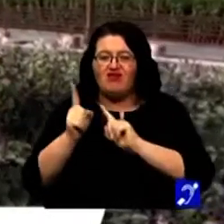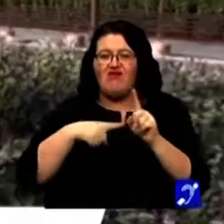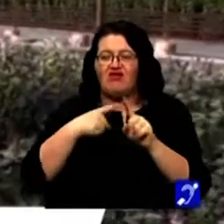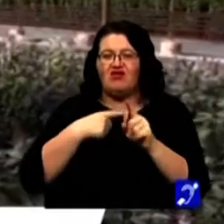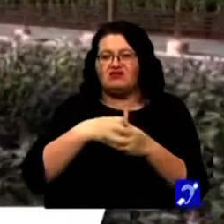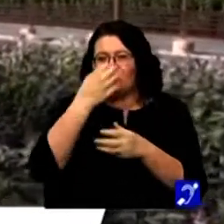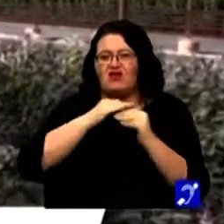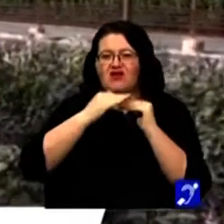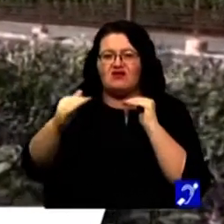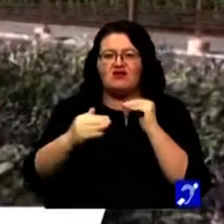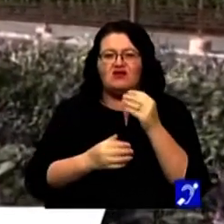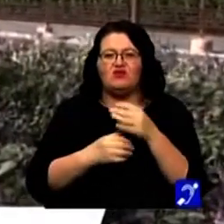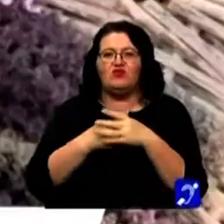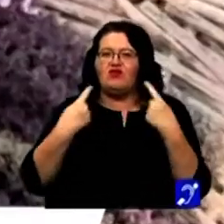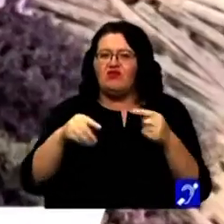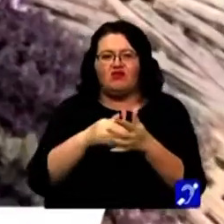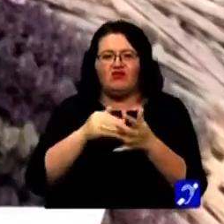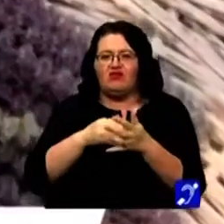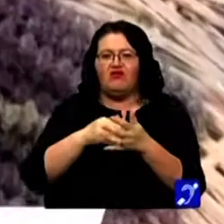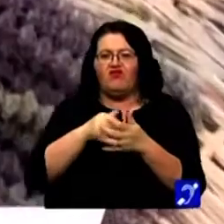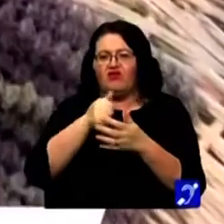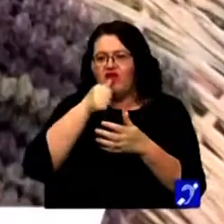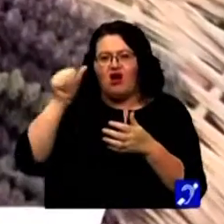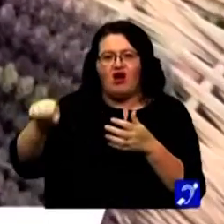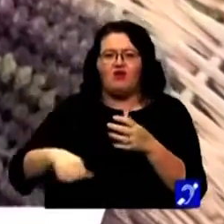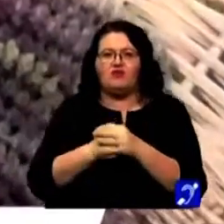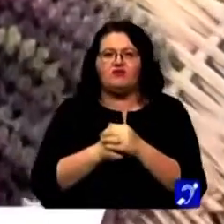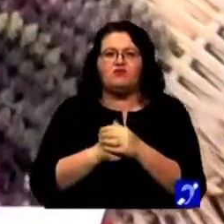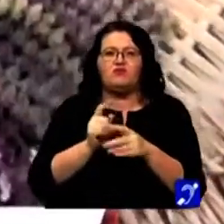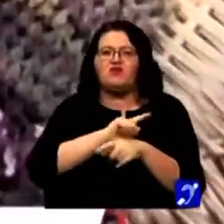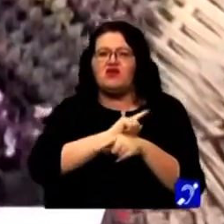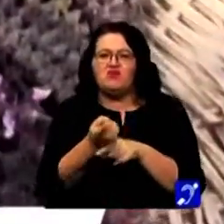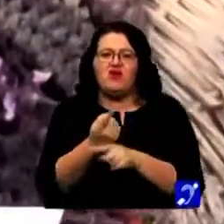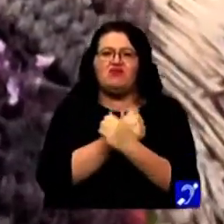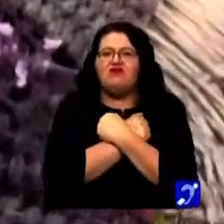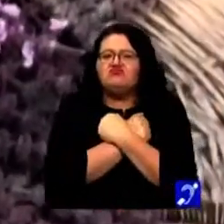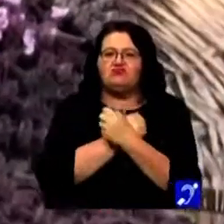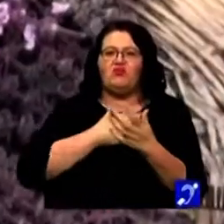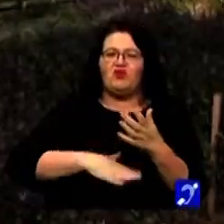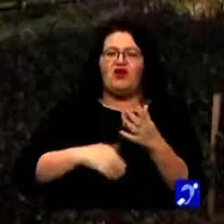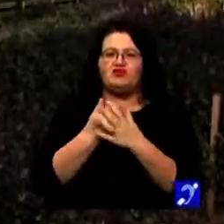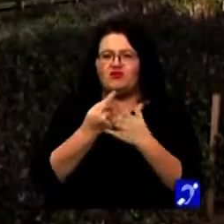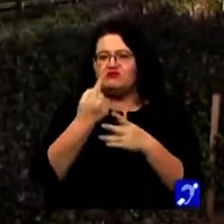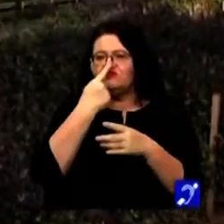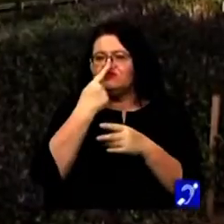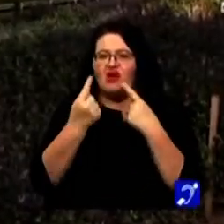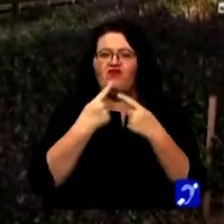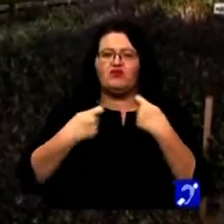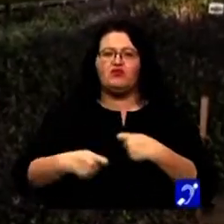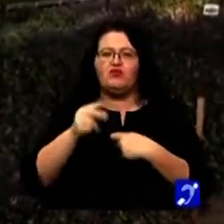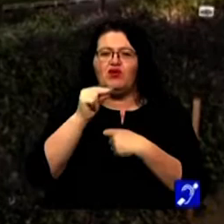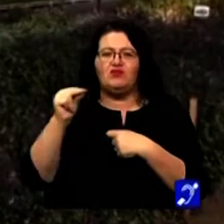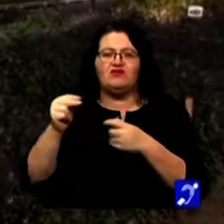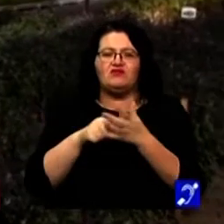cultivată în câmp, planta nu are nevoie de udare. Este o plantă de care m-am îndrăgostit în prima clipă când am vorbit cu domnul Paul